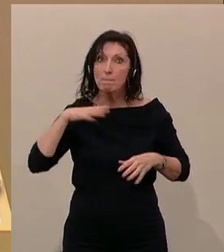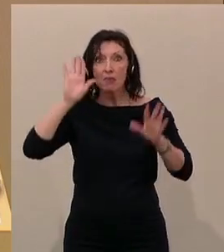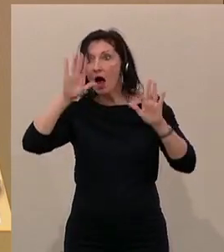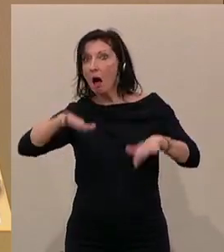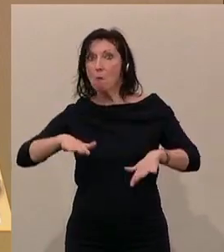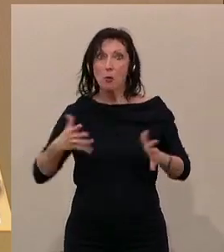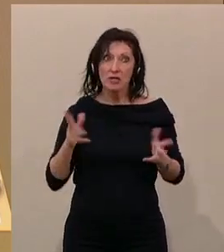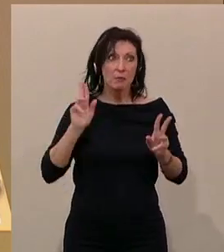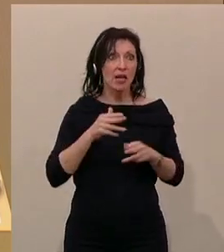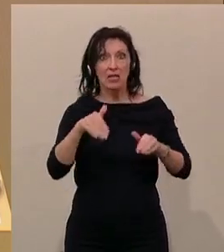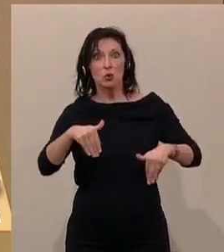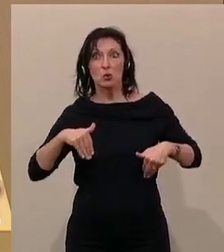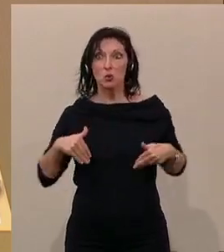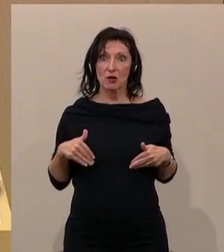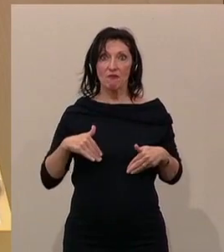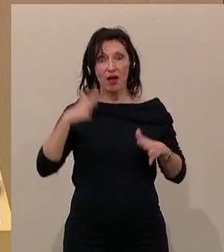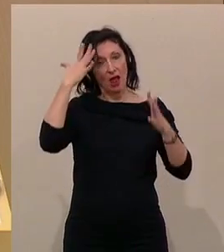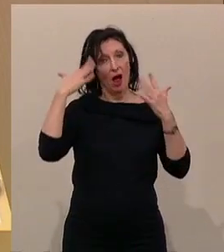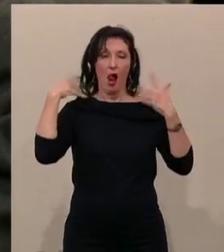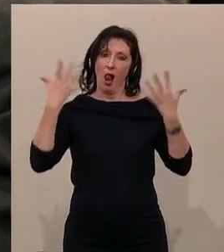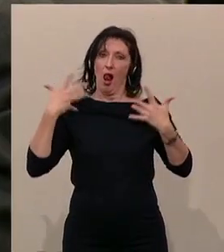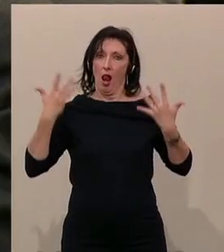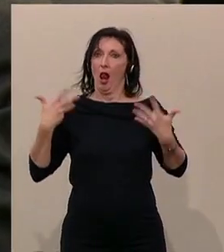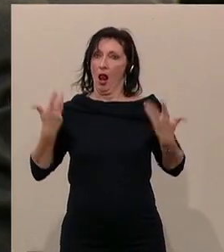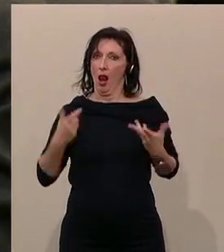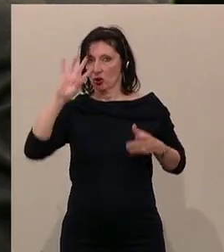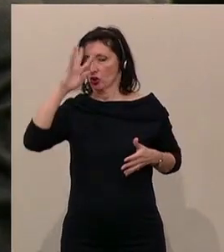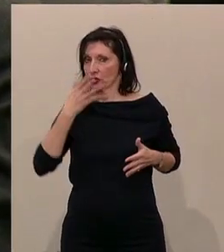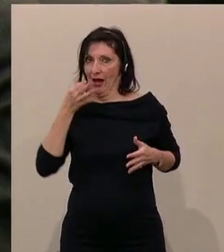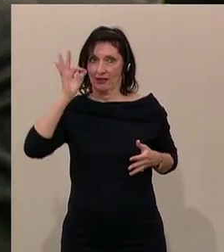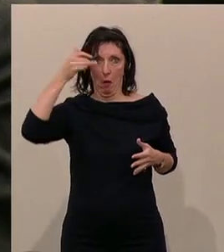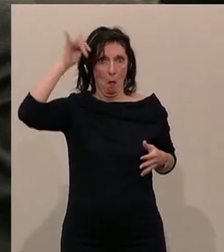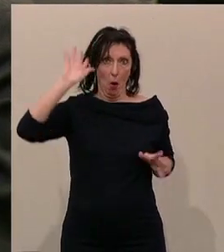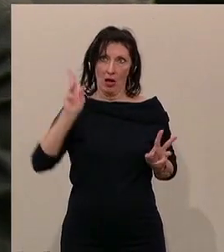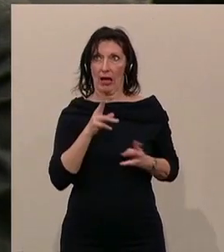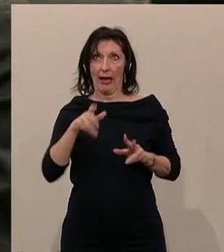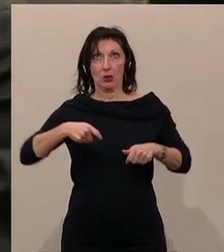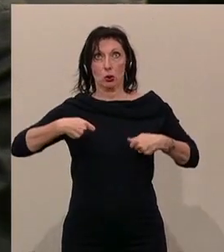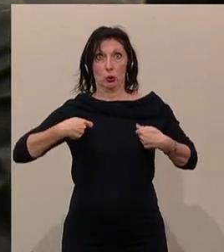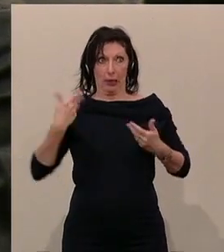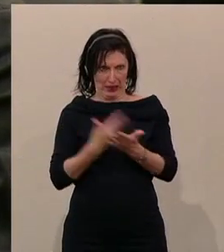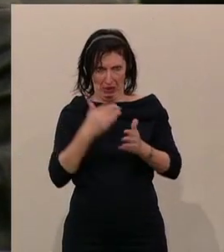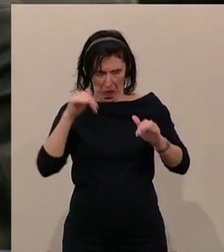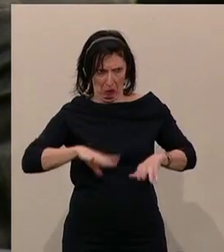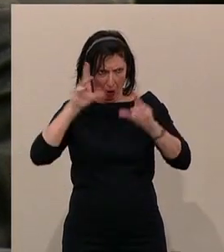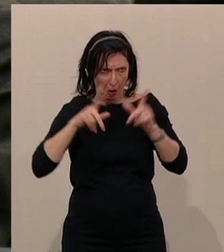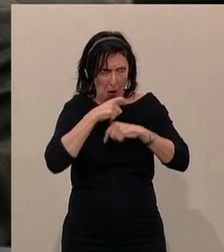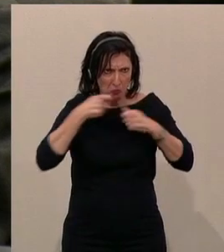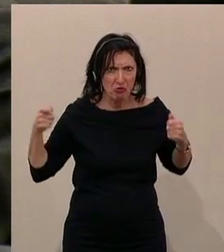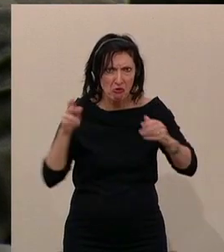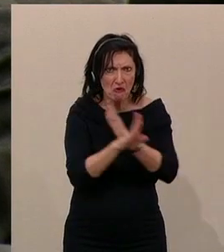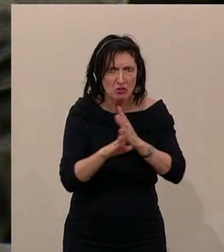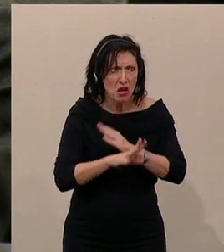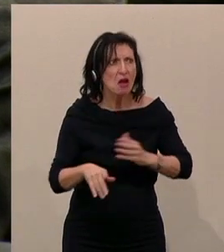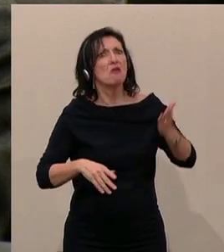zurückhalten können, wenn sie das lange, blonde, gelockte, schwarze Haar einer Frau sehen. Deshalb müssen die das Kopftuch tragen. Und ich möchte nicht